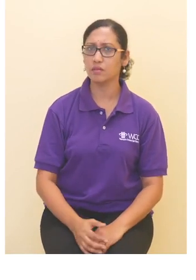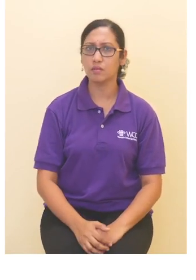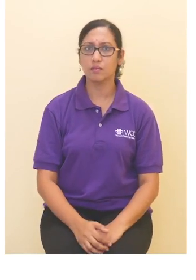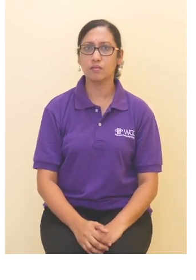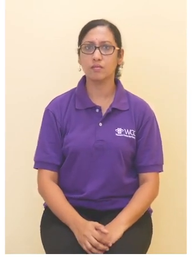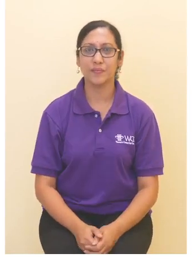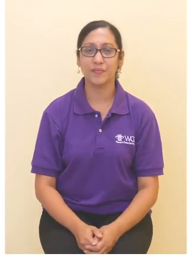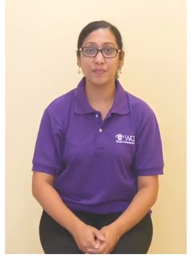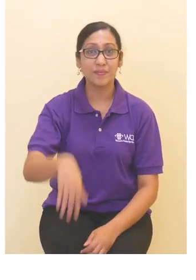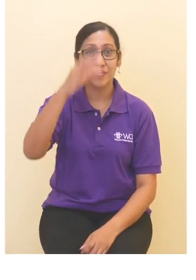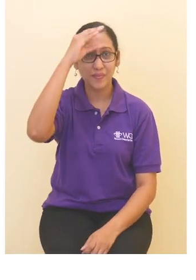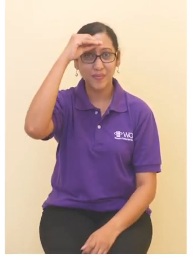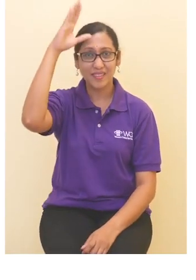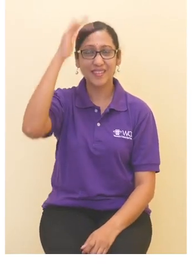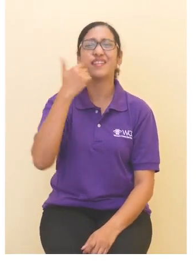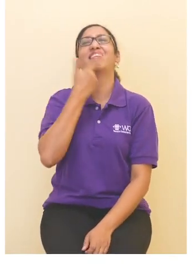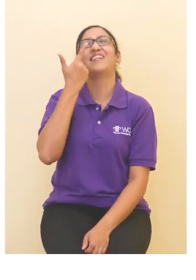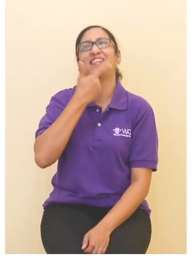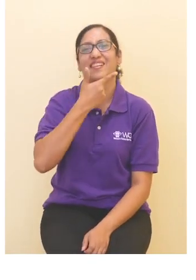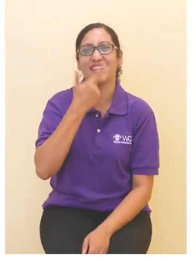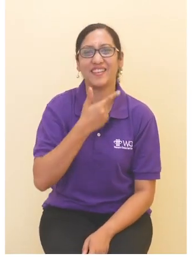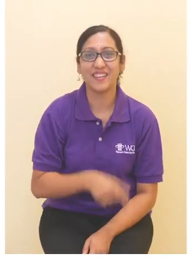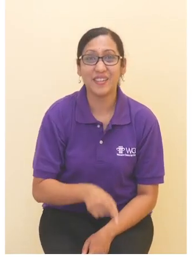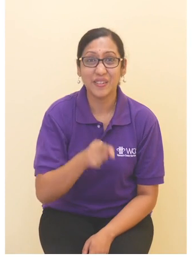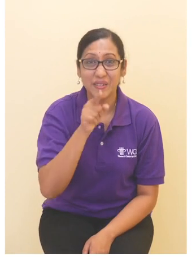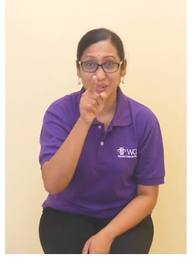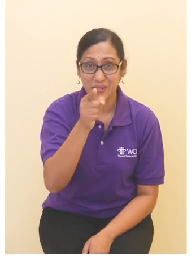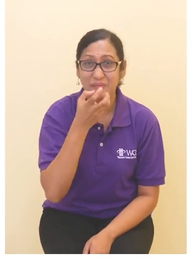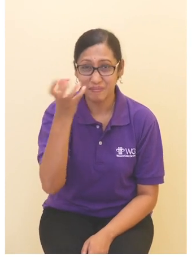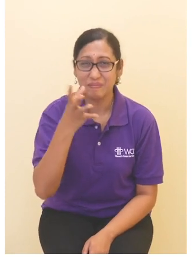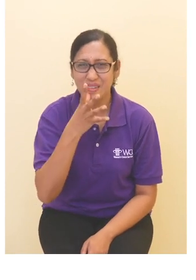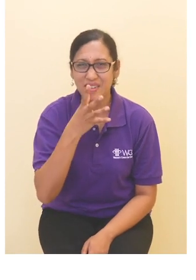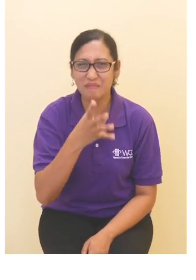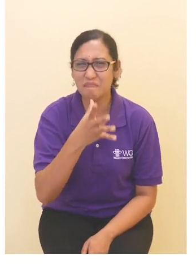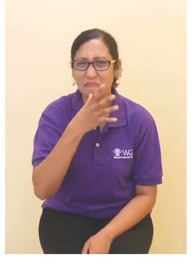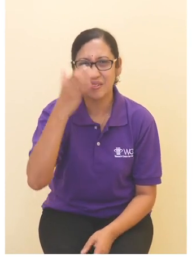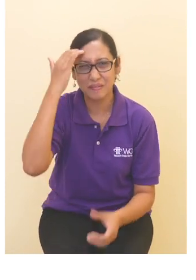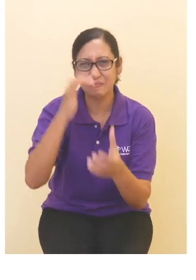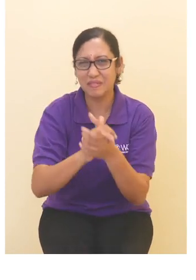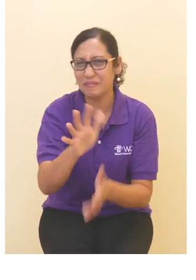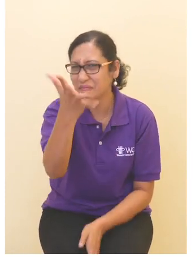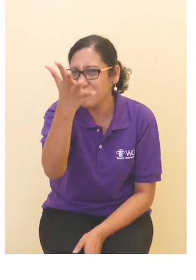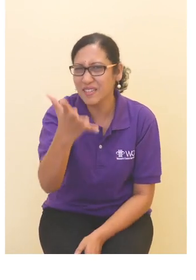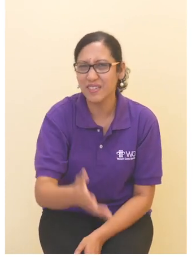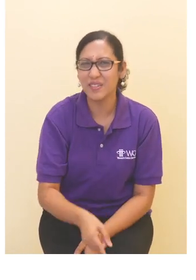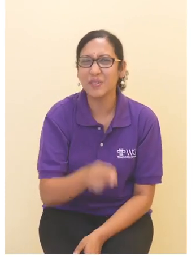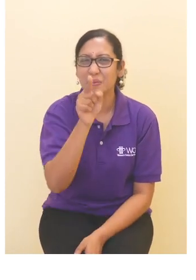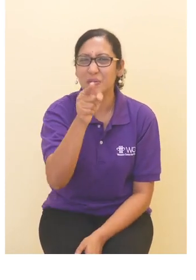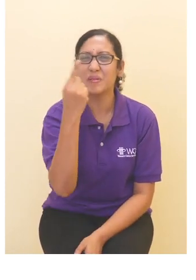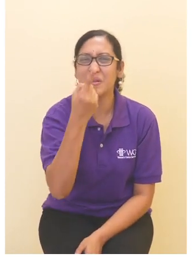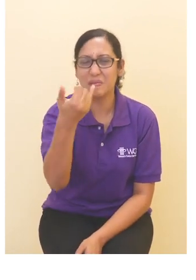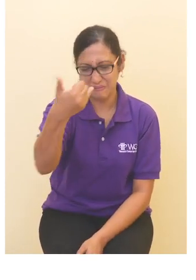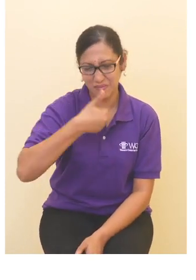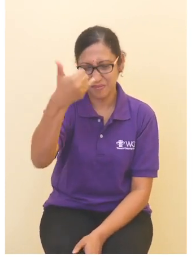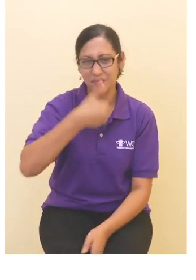Hakim ketawa dan berkata kepada Yusri, Kau ingat mak kau percayakah? Kau yang